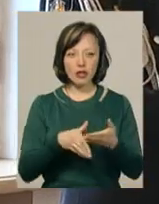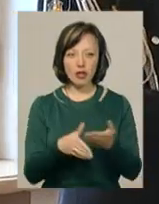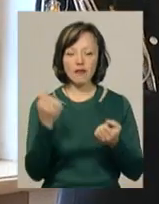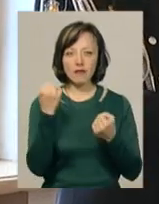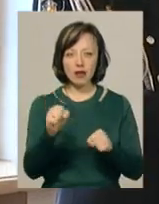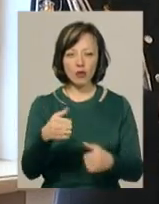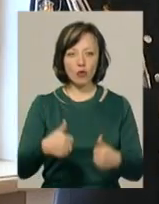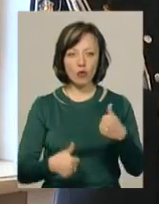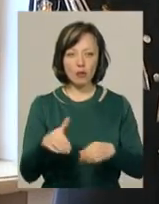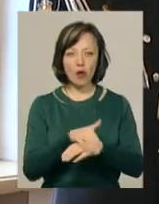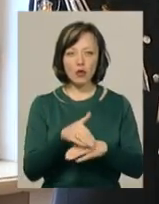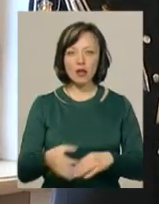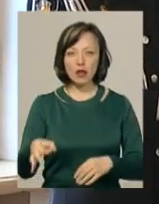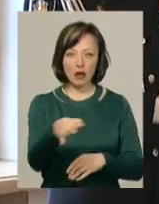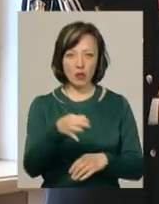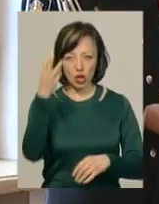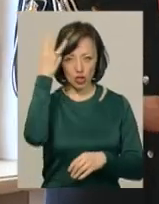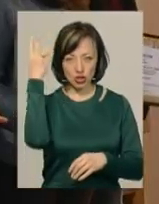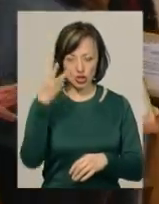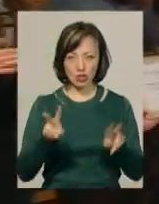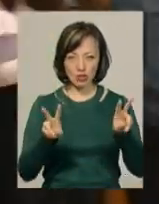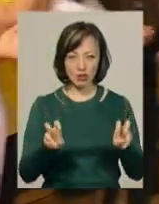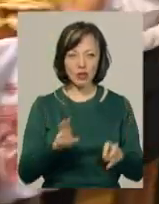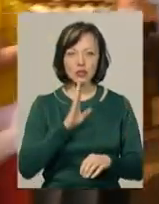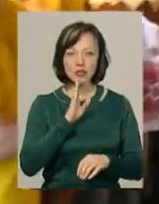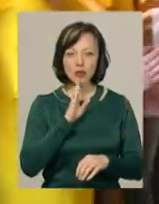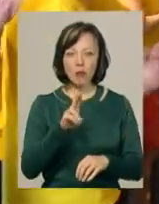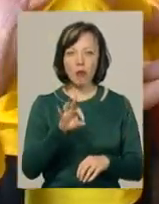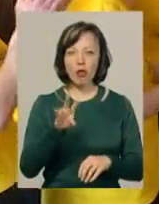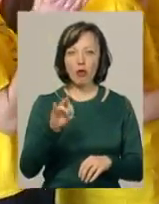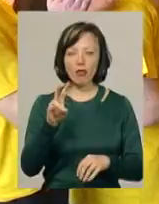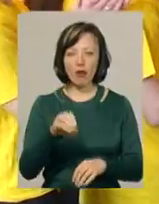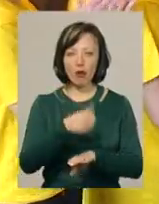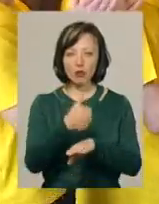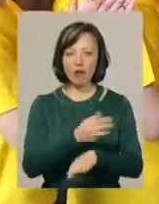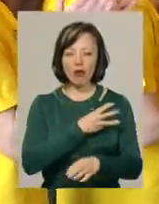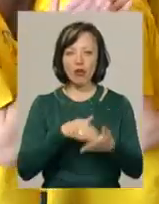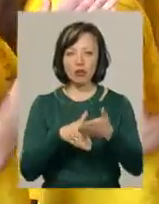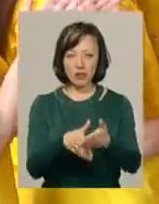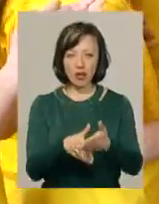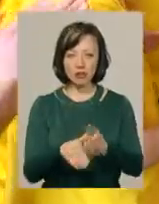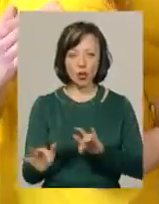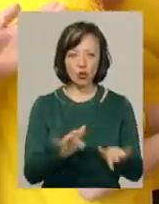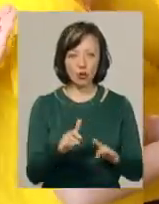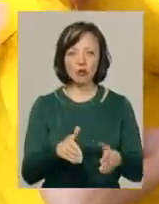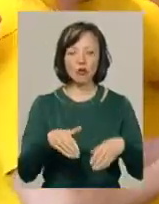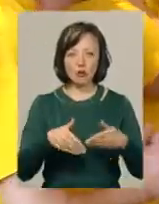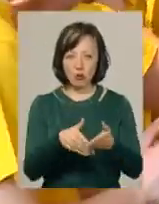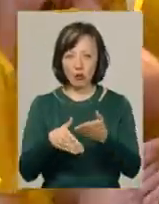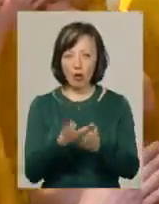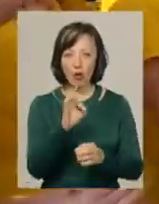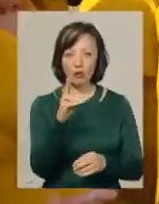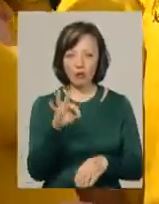виграли у конкурсі «Благодійна Хмельниччина». Олена Лішук з Полонного очолює волонтерський рух «Твори добро, даруй надію», який допомагає